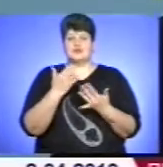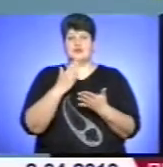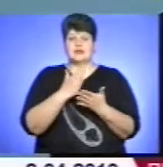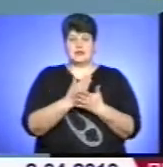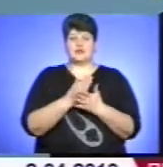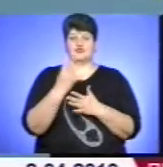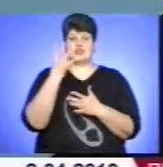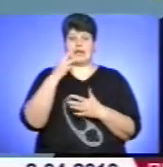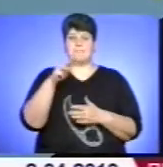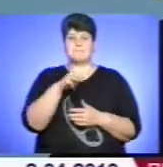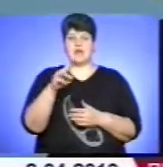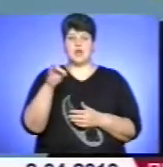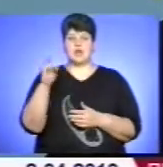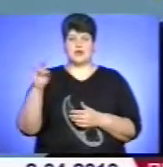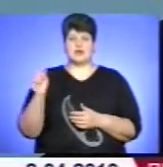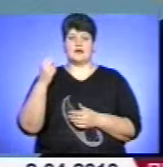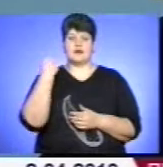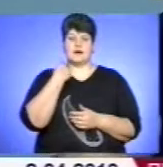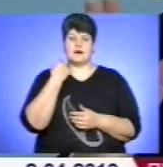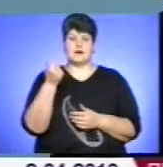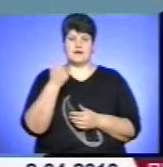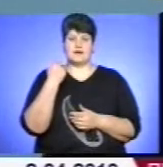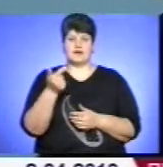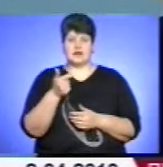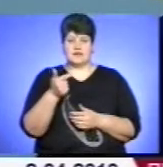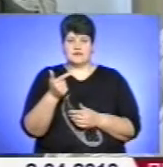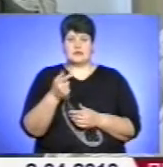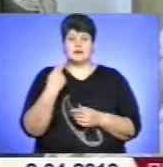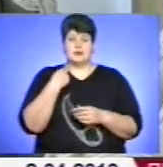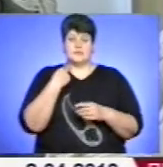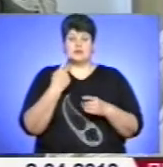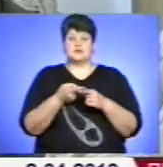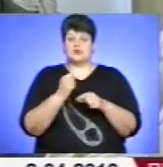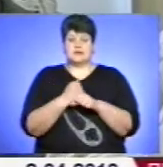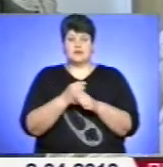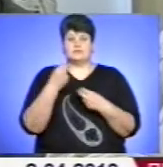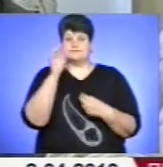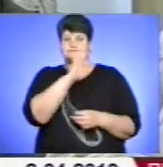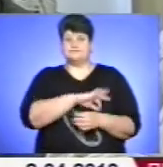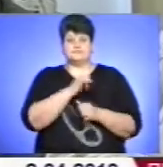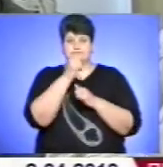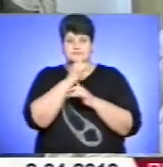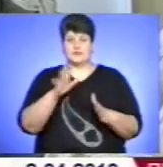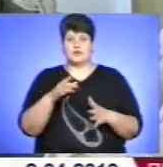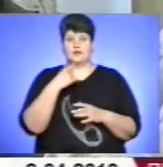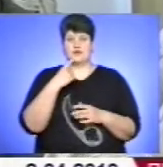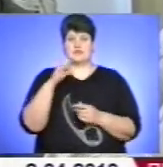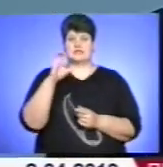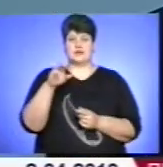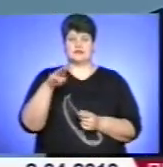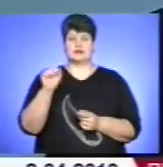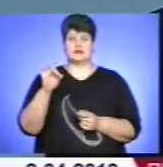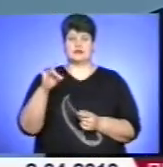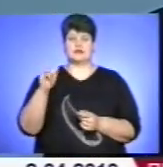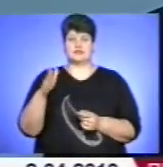мільйонів гривень. Зробити підприємство ефективним і прибутковим неможливо, зауважує перший заступник голови обласної ради Сергій Тарашевський.